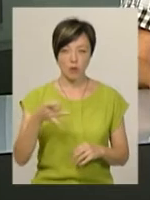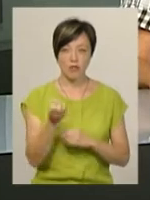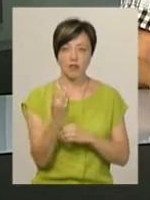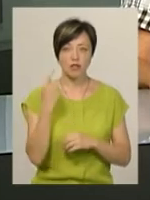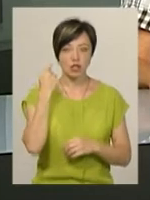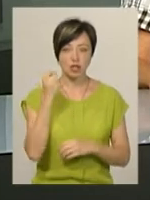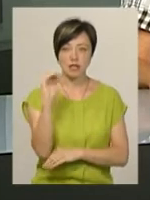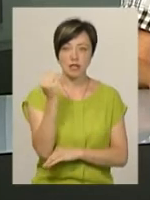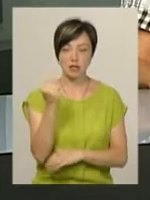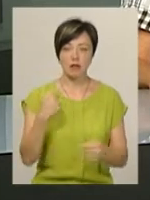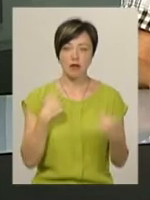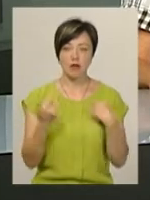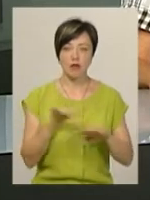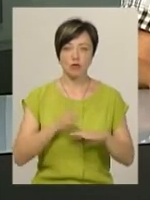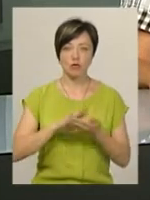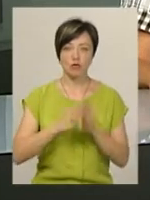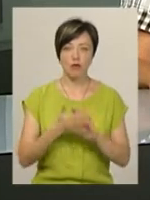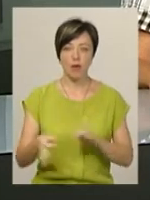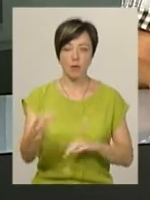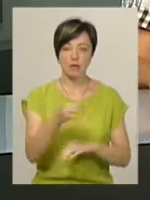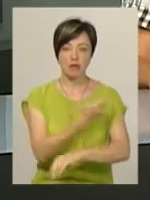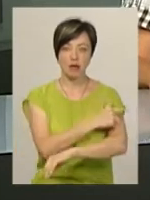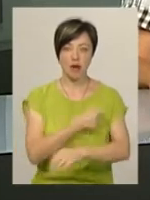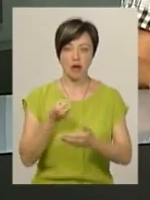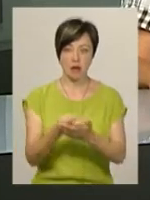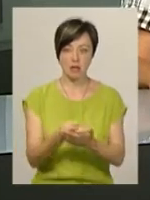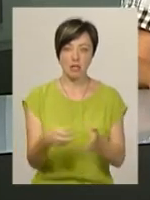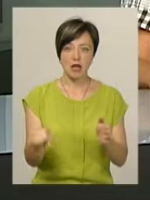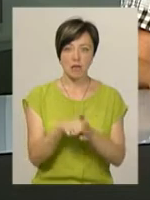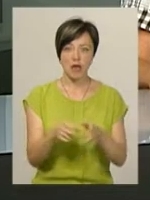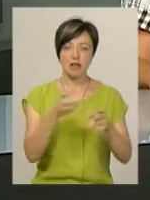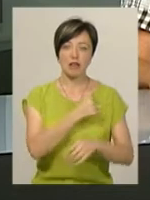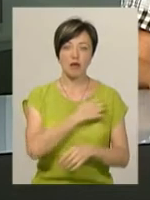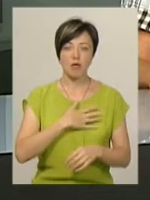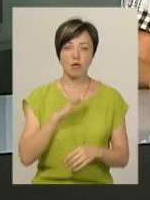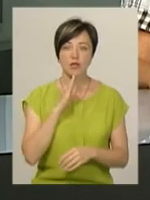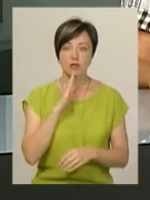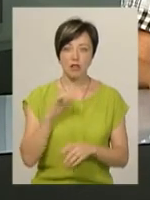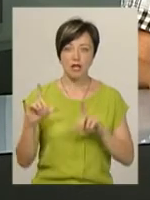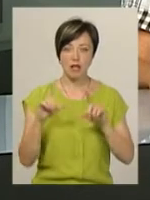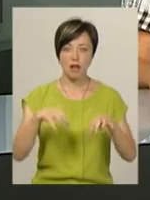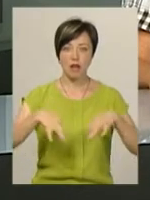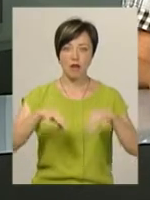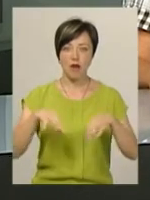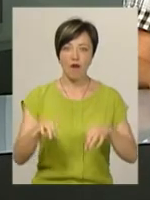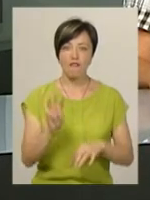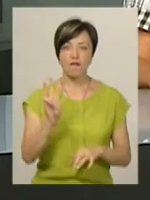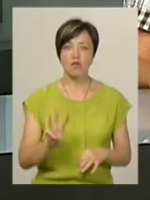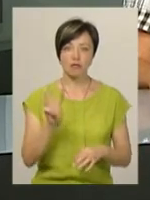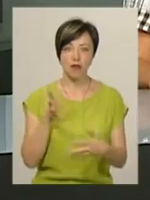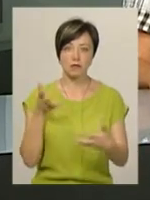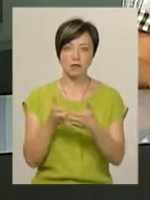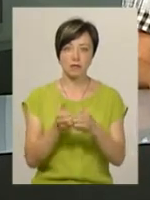дитина з травмами у важкому стані перебуває в обласній лікарні. Загиблі і травмована дівчинка їхали в легковику «Вольцваген-Гольф», який